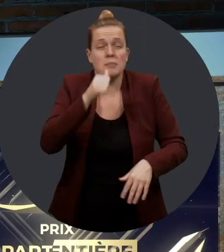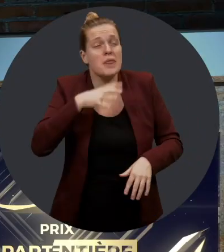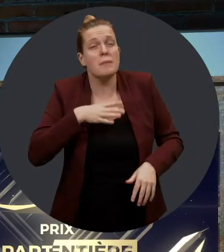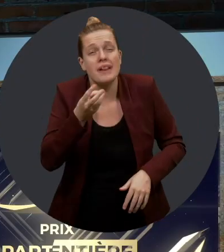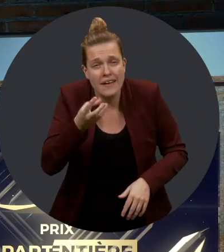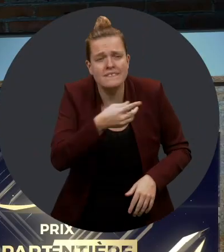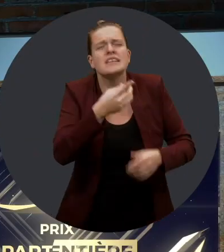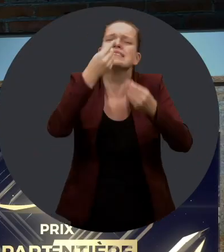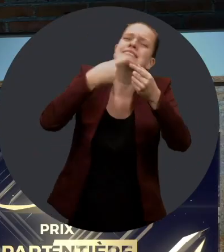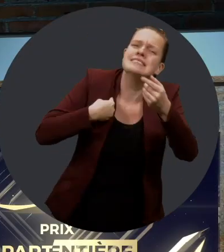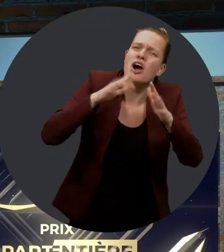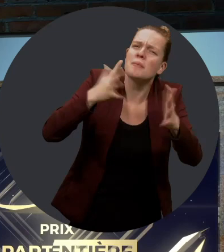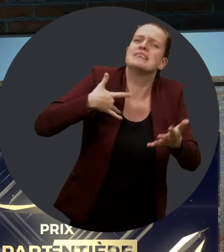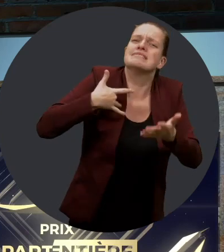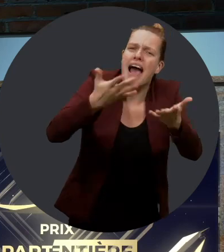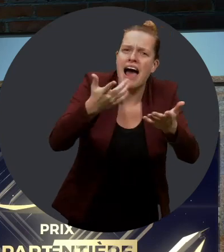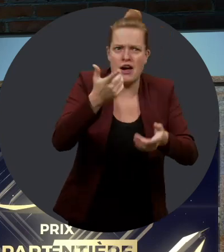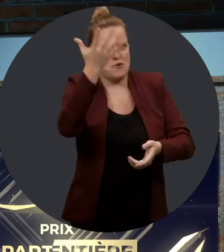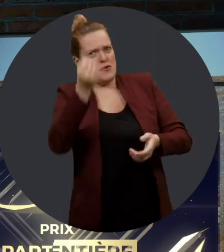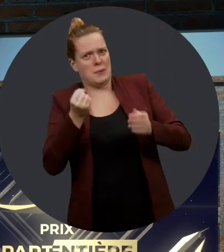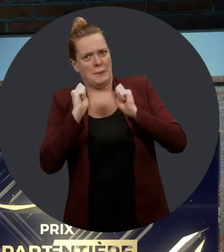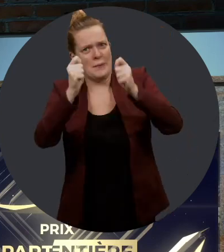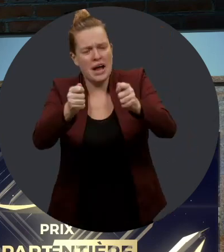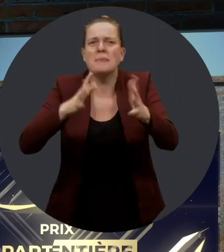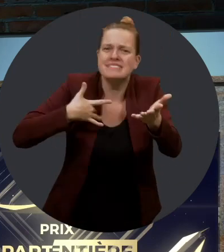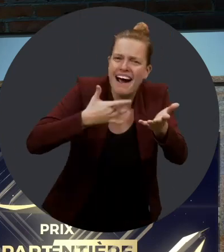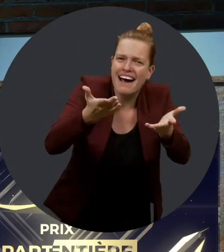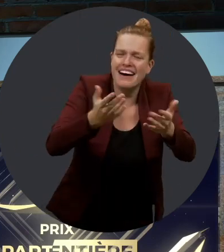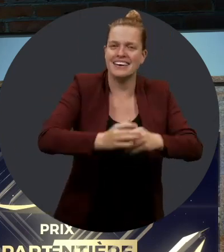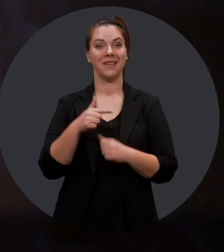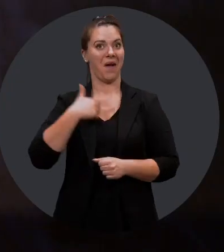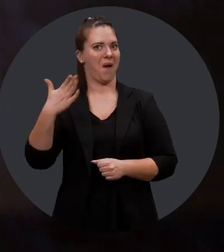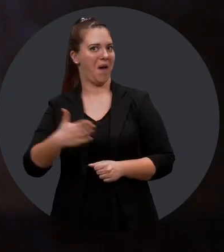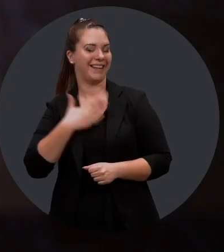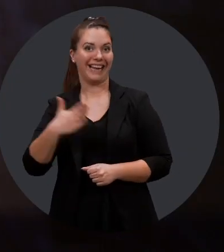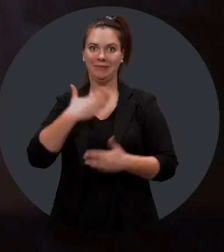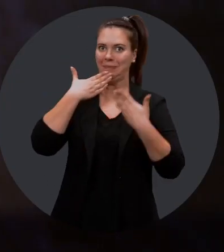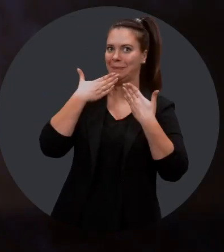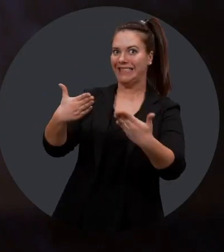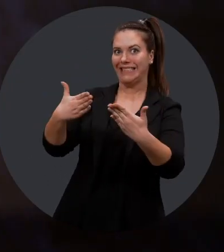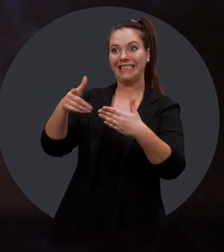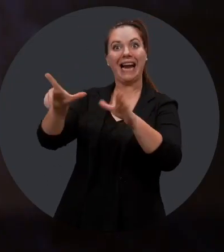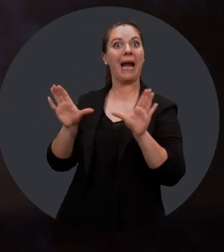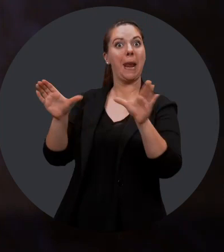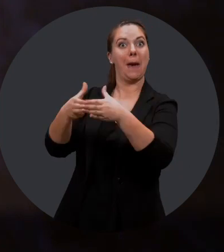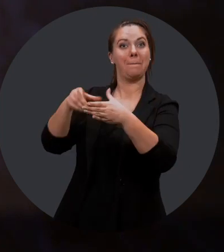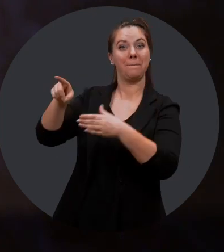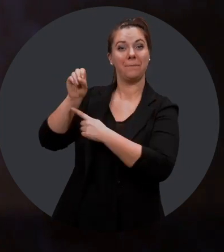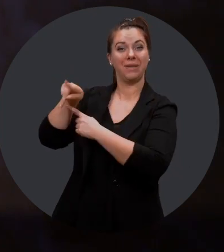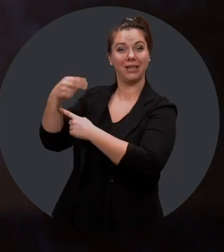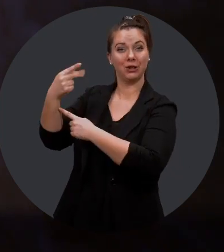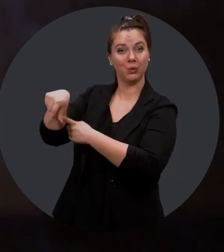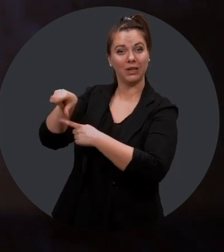Madame Lefebvre, dites-nous, qu'est-ce que ça vous fait de recevoir ce prix? Comment vous sentez-vous? Je suis très contente. Merci à toute